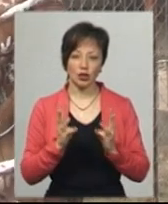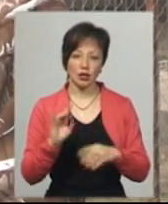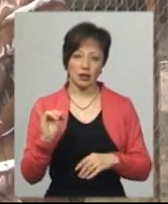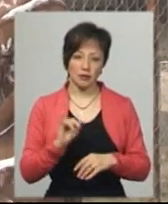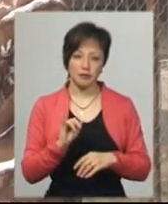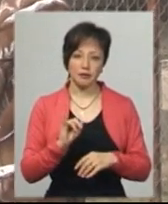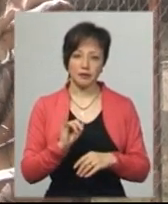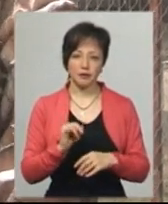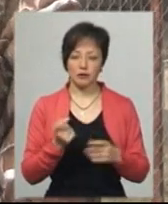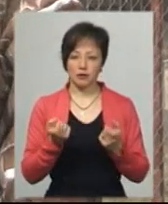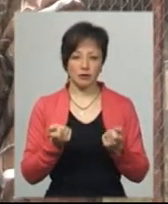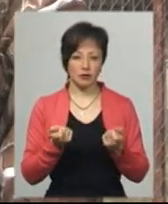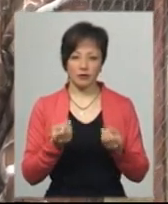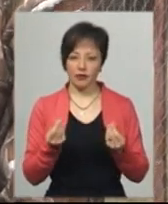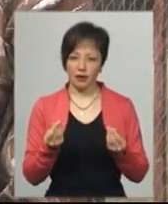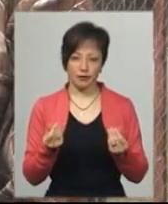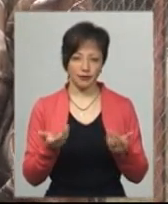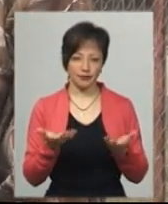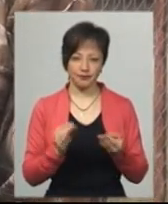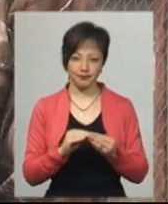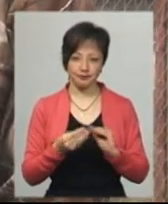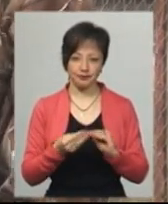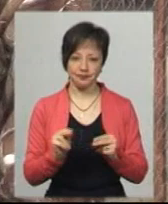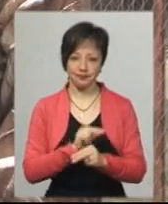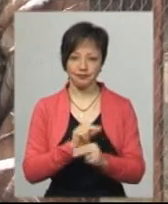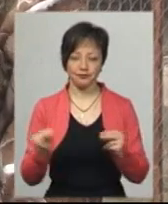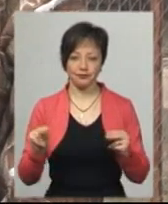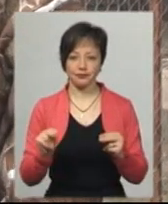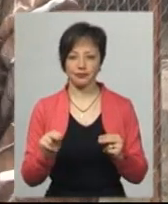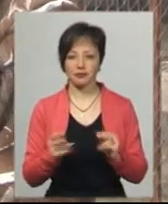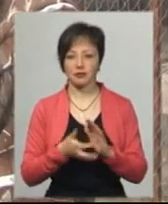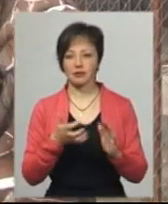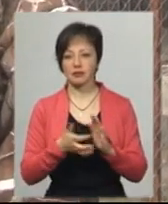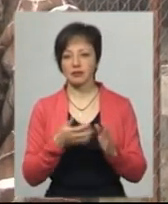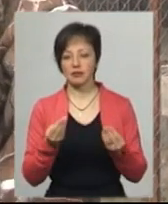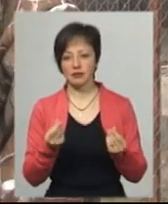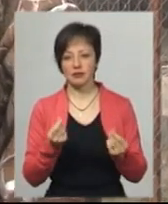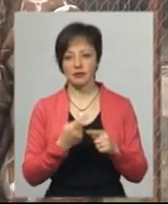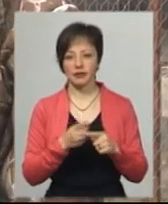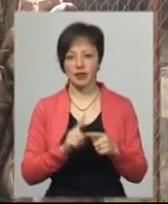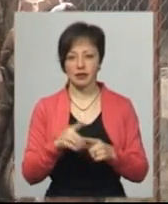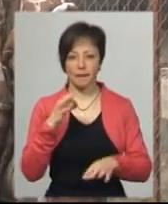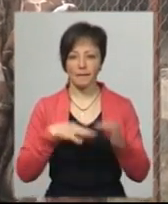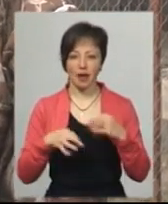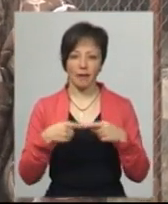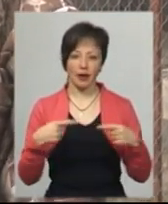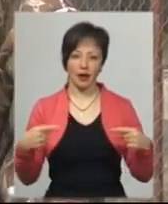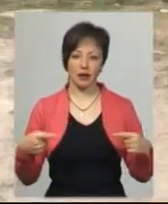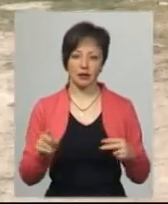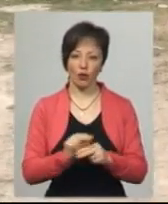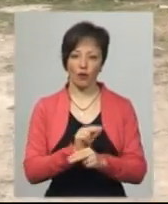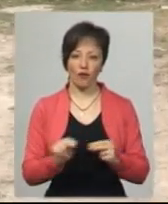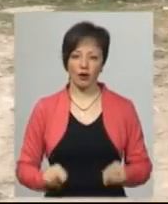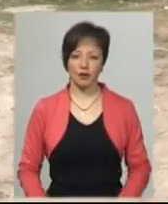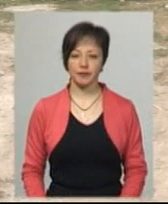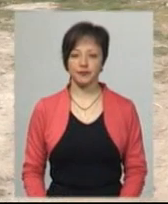На жаль, нас трошки з фінансовою стороною в лікуванні не вистачає фінансів на самі препарати лікування.